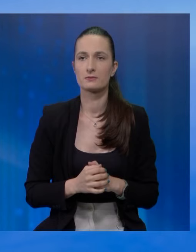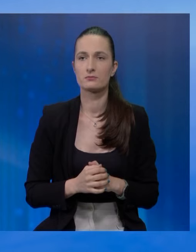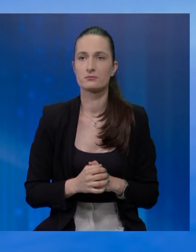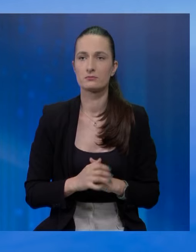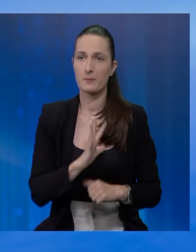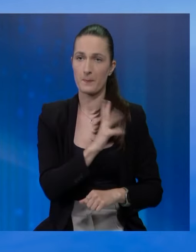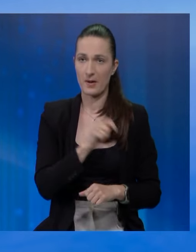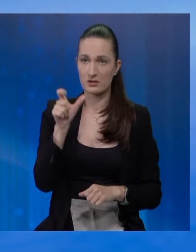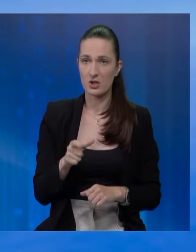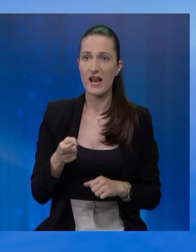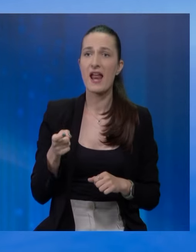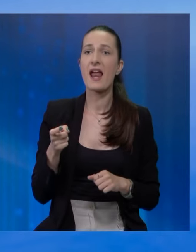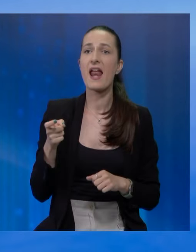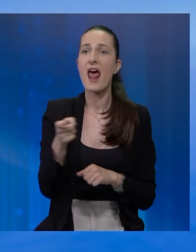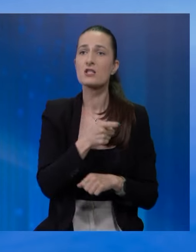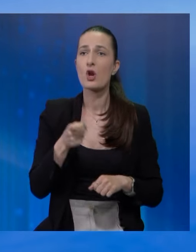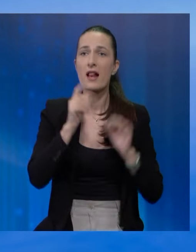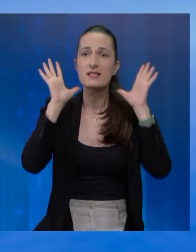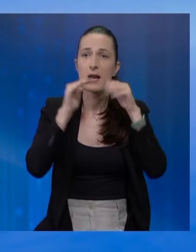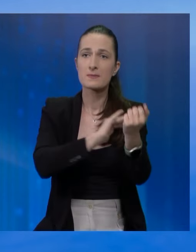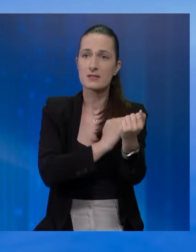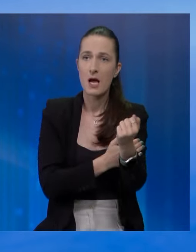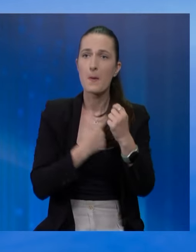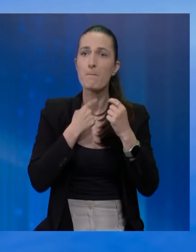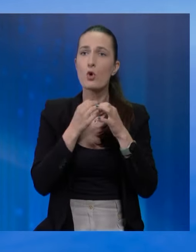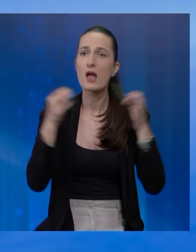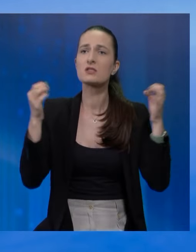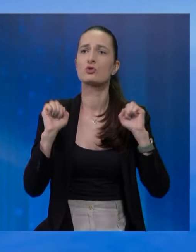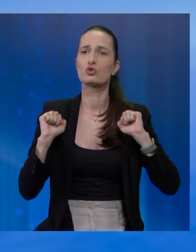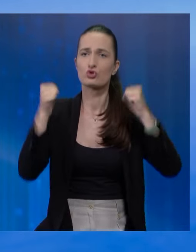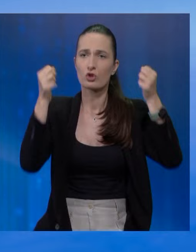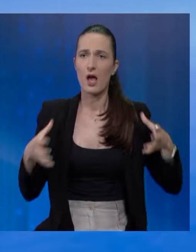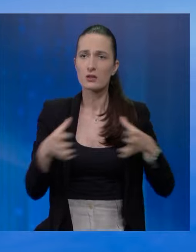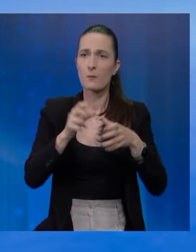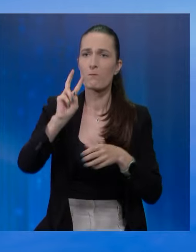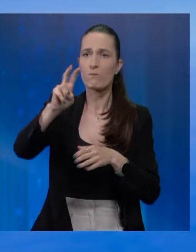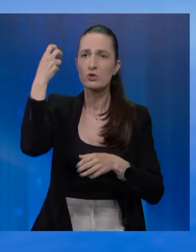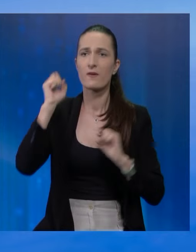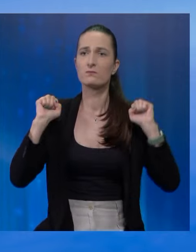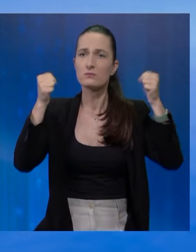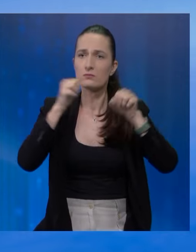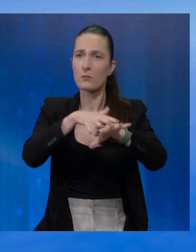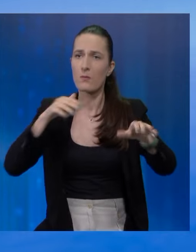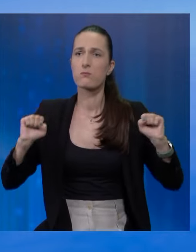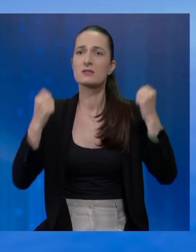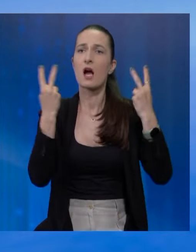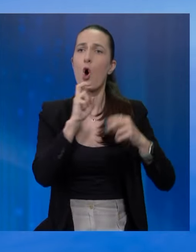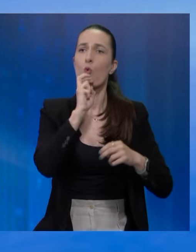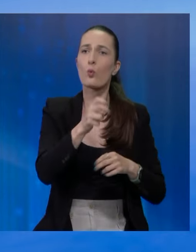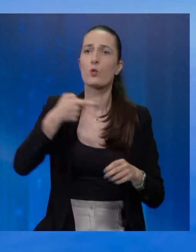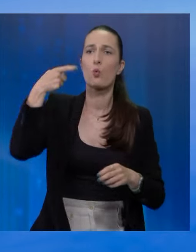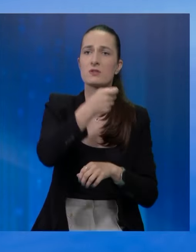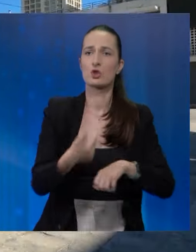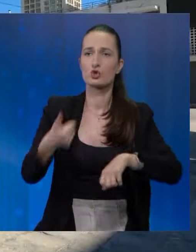A palestinske nacionalne i islamske snage proglesale su generalni štrajk i pozvale na demonstracije bijesa kao odgovorno ubijstvo šefa